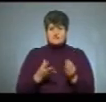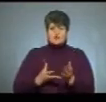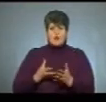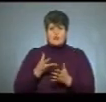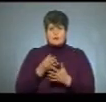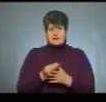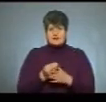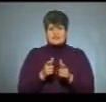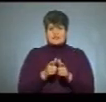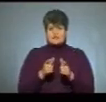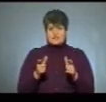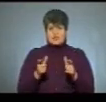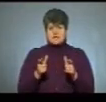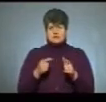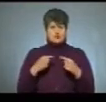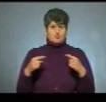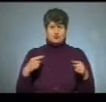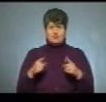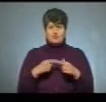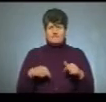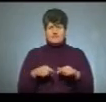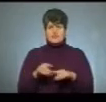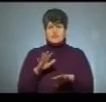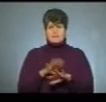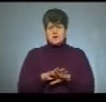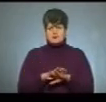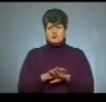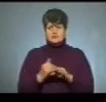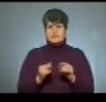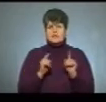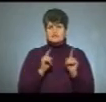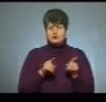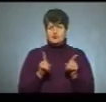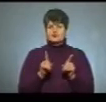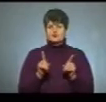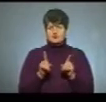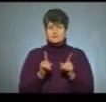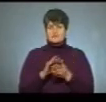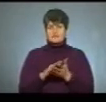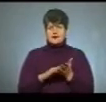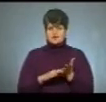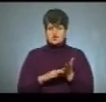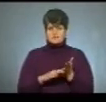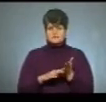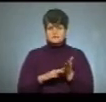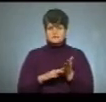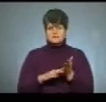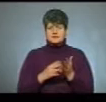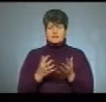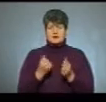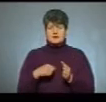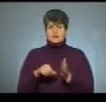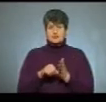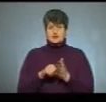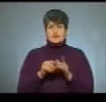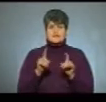квитанції в будь-якому відділенні банку для того, щоб, власне, і вже далі взяти участь